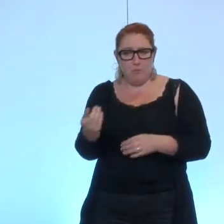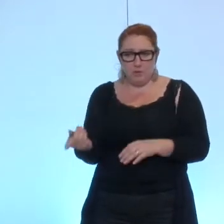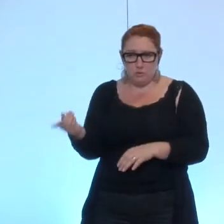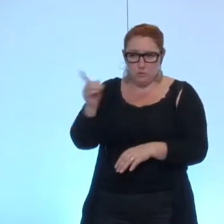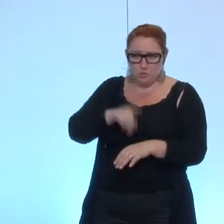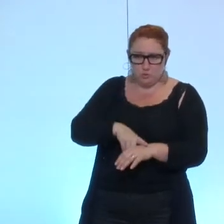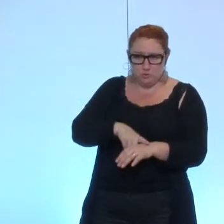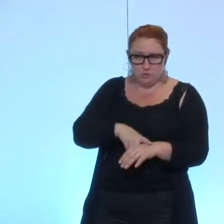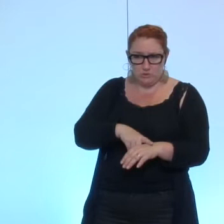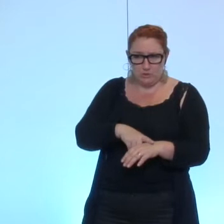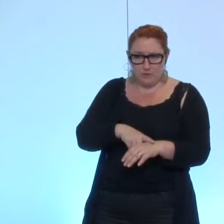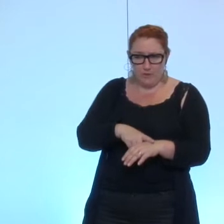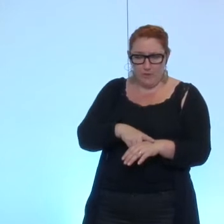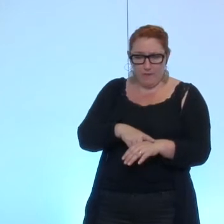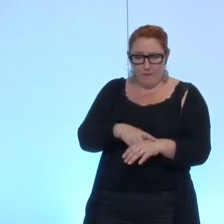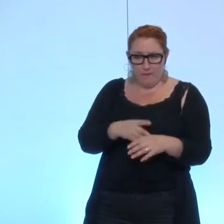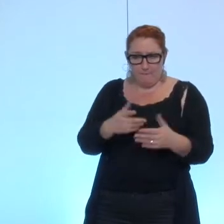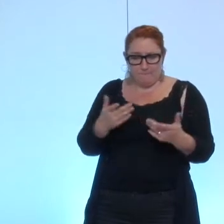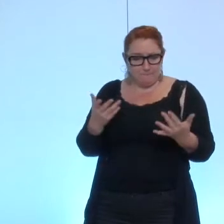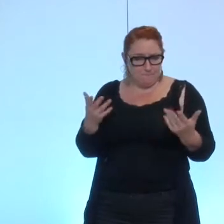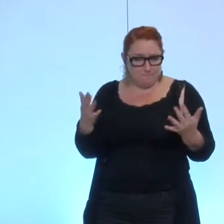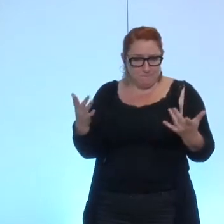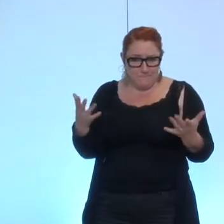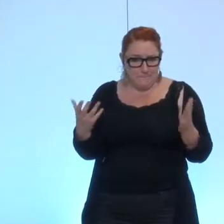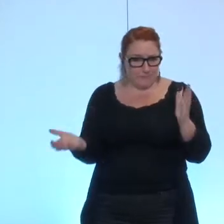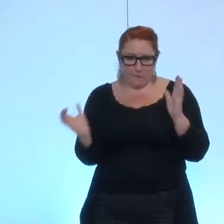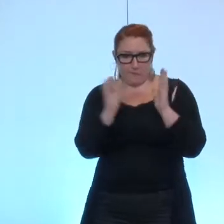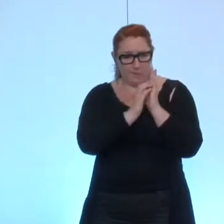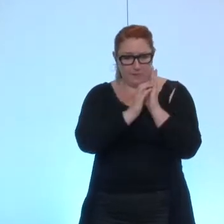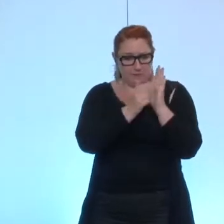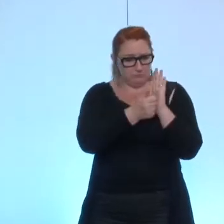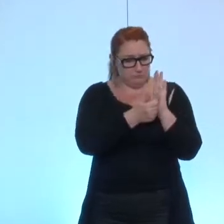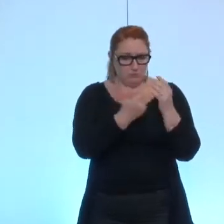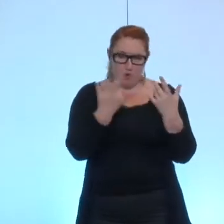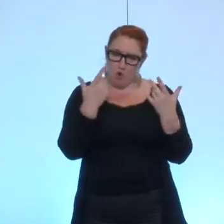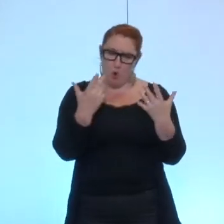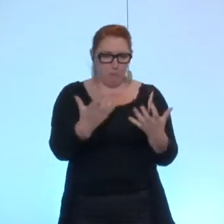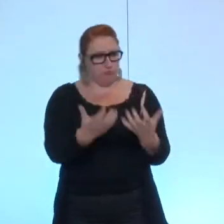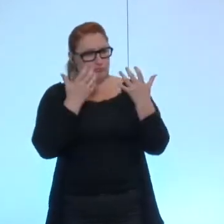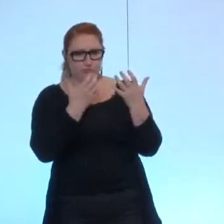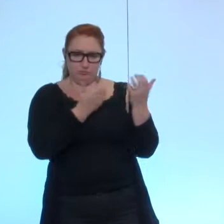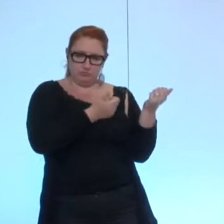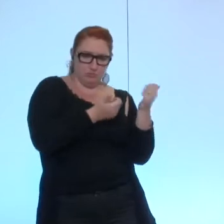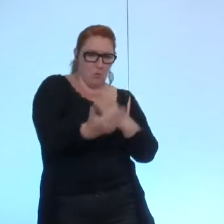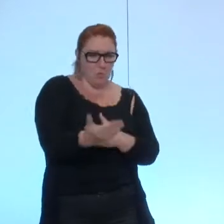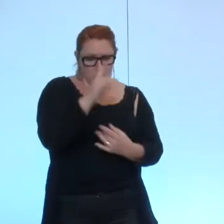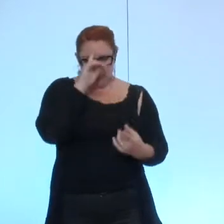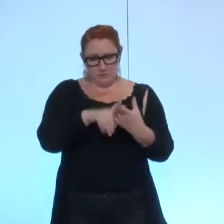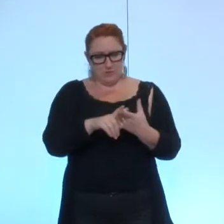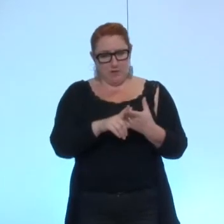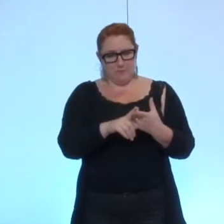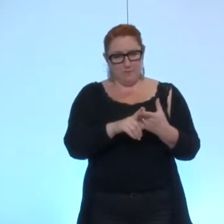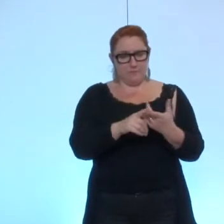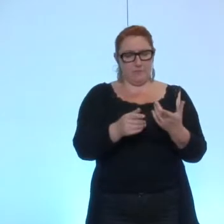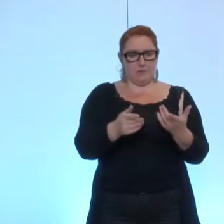une délibération un peu forte sur une diminution des indemnités d'élus, mais